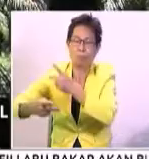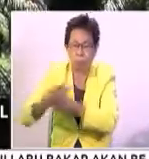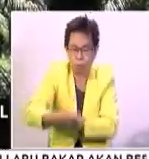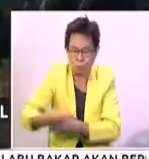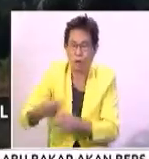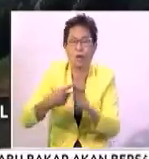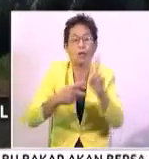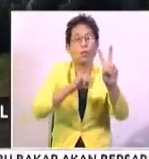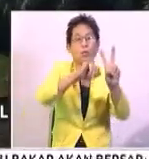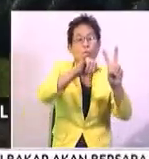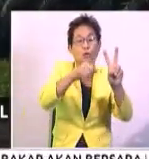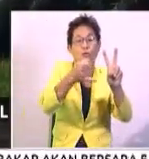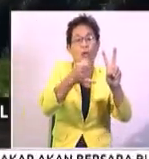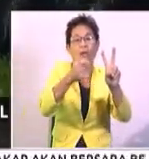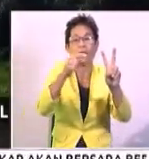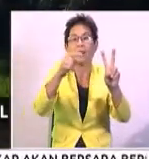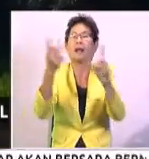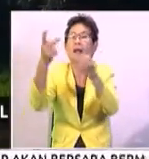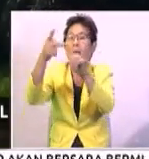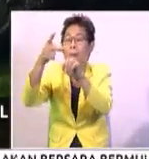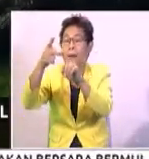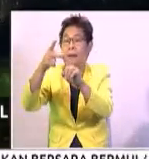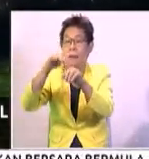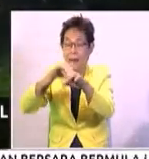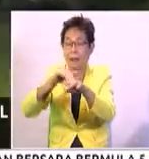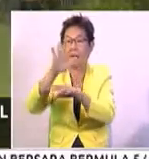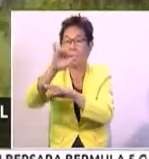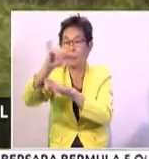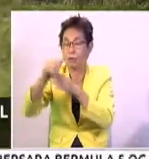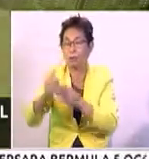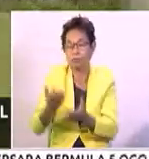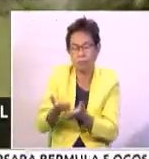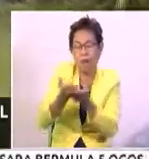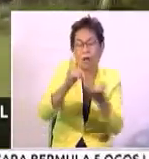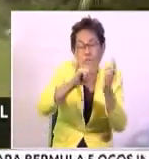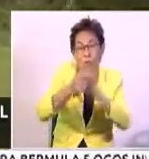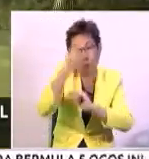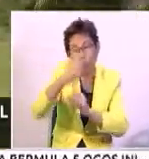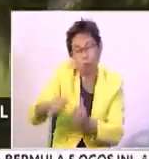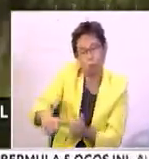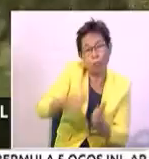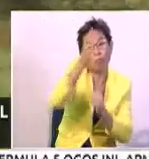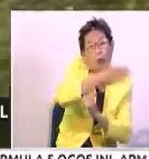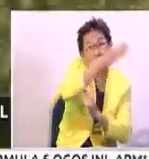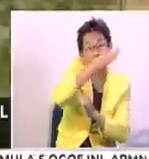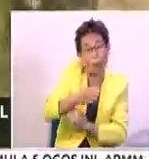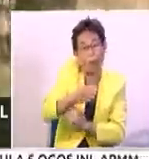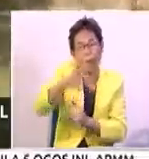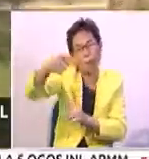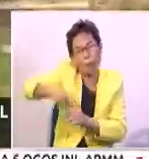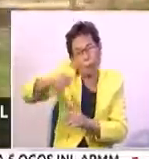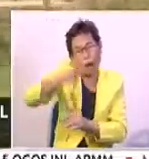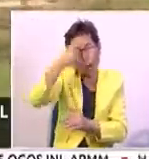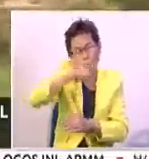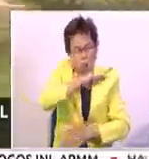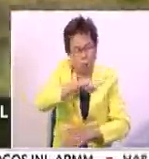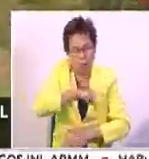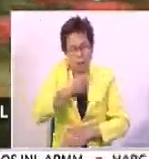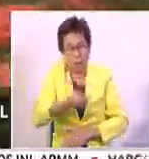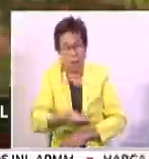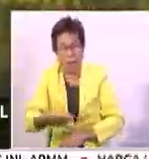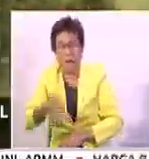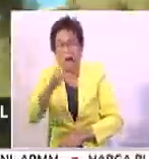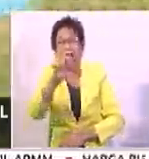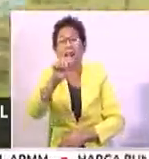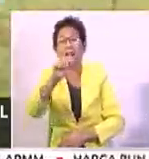kepada RM5 juta. Cadangan pindaan itu juga bagi menghapuskan syarat keperluan untuk memiliki harta tak alih